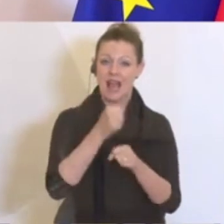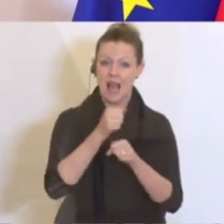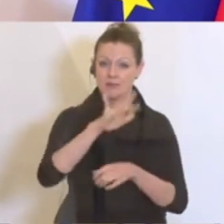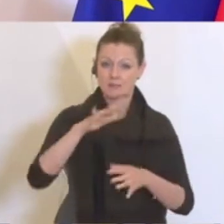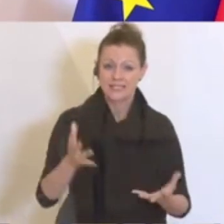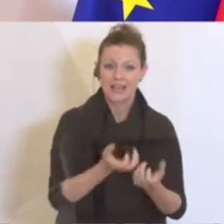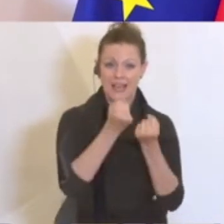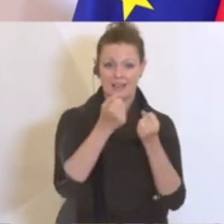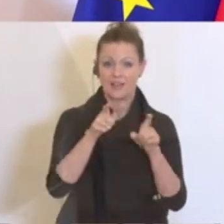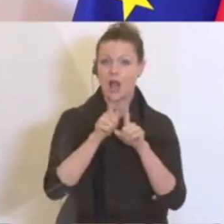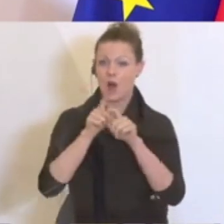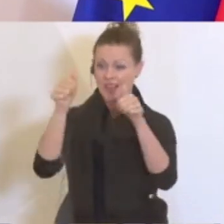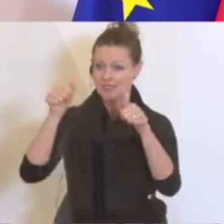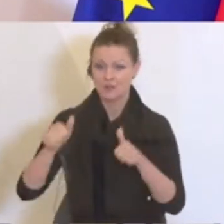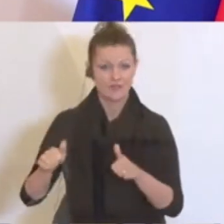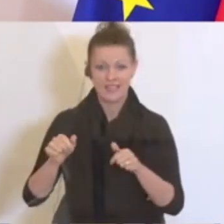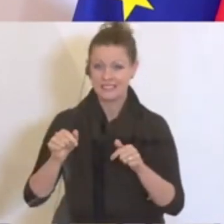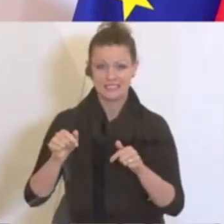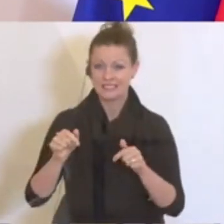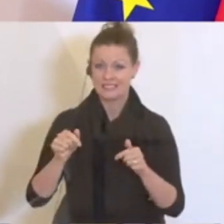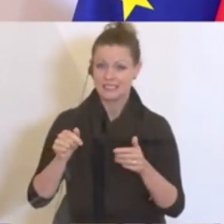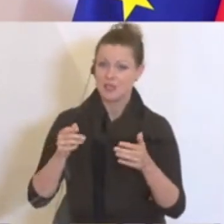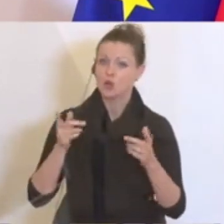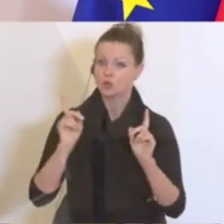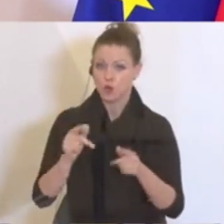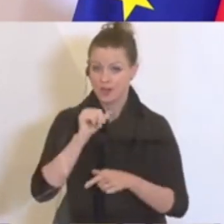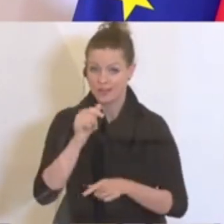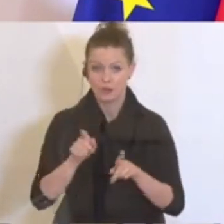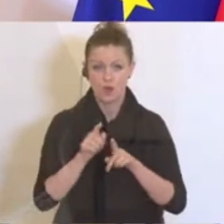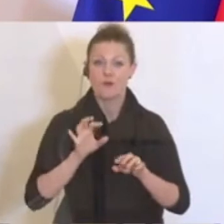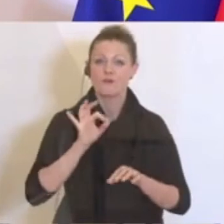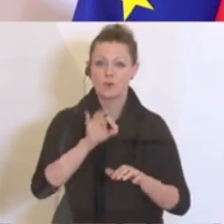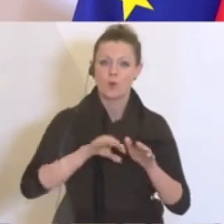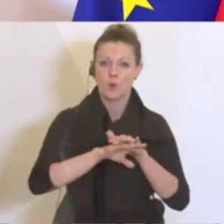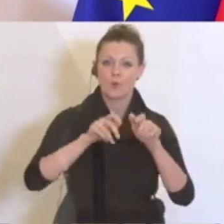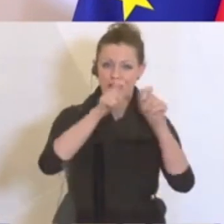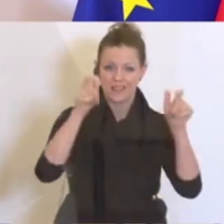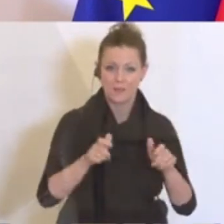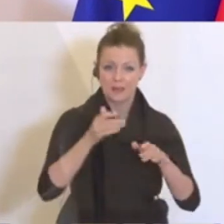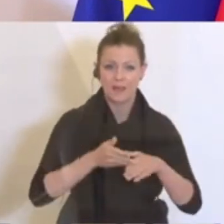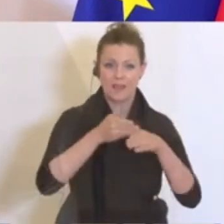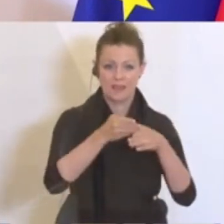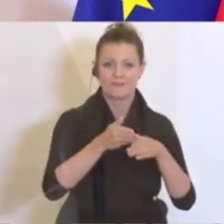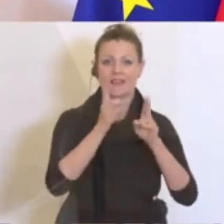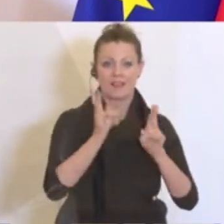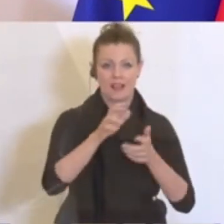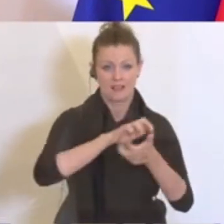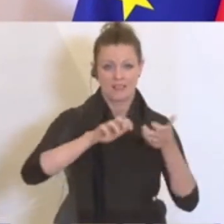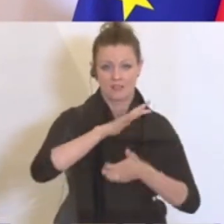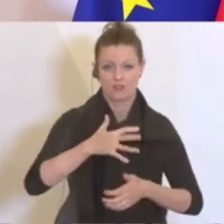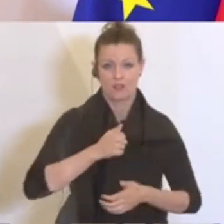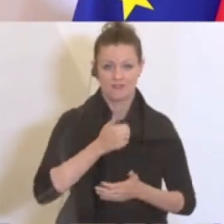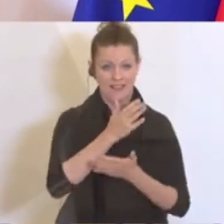viele Unternehmen vor der Insolvenz zu bewahren und den Unternehmen so zu helfen, dass sie besser durch die Krise kommen. Ein